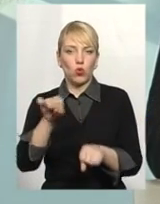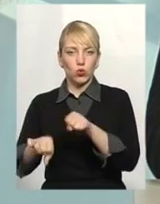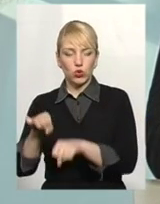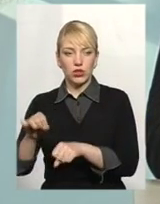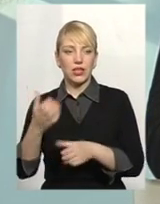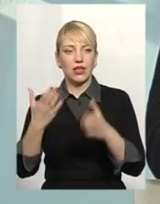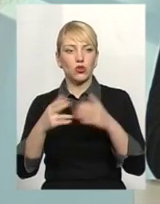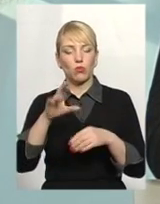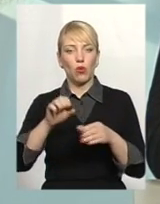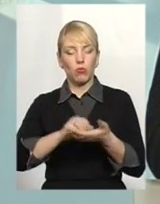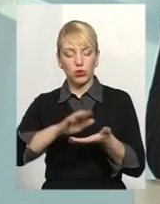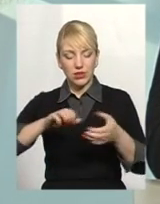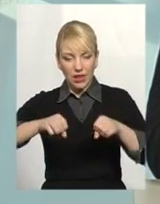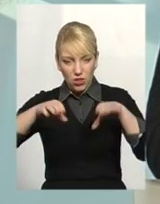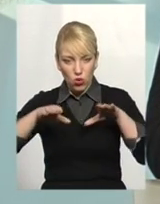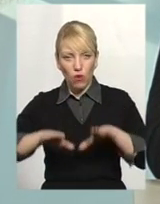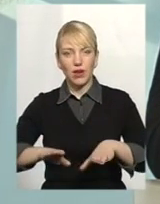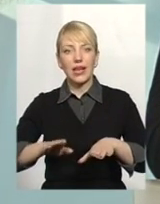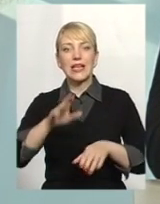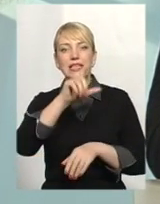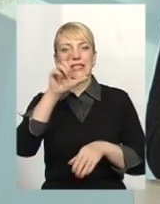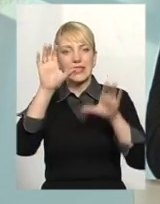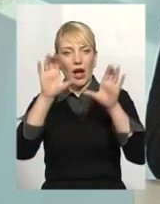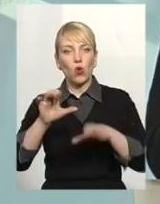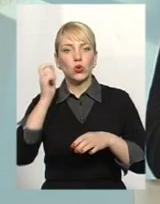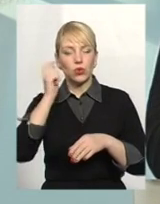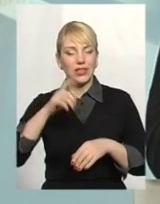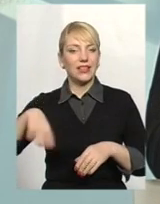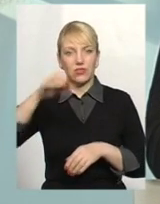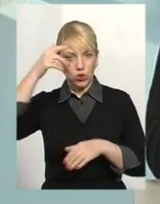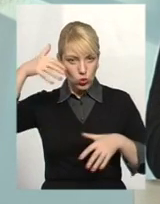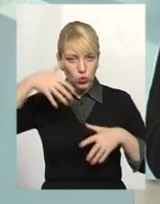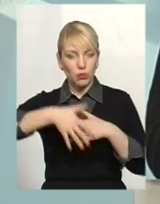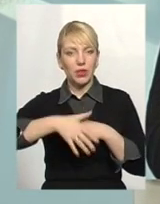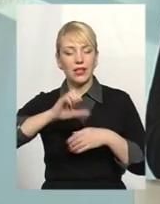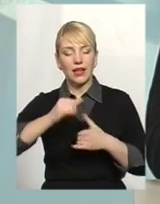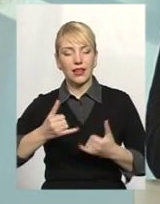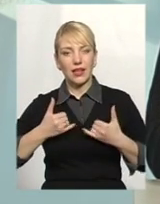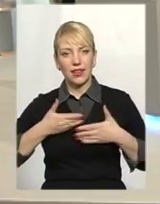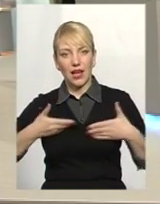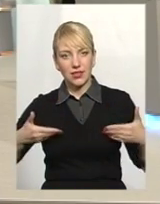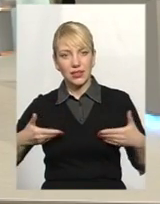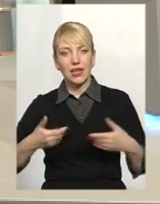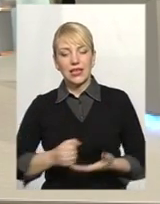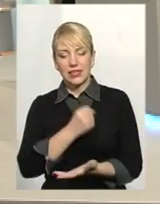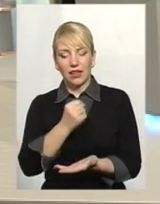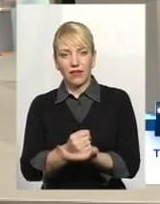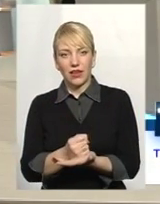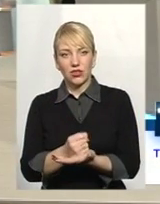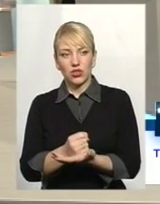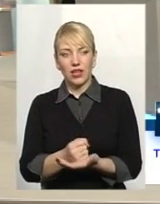постановах, закон України всі розуміють, а для нас затверджена